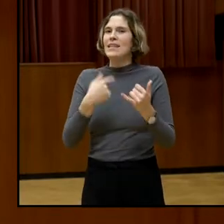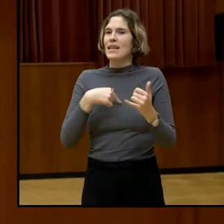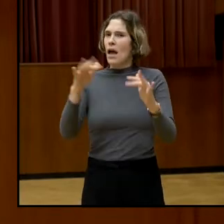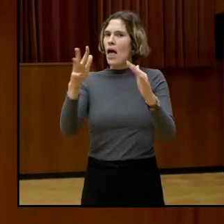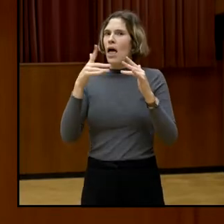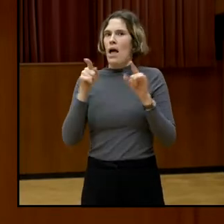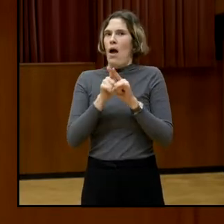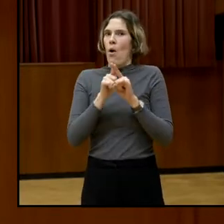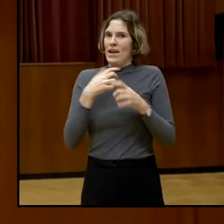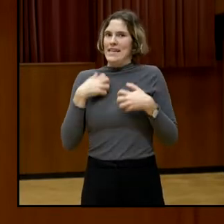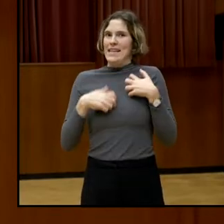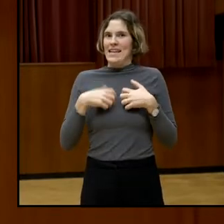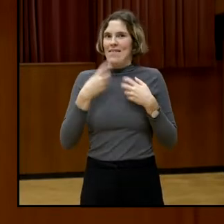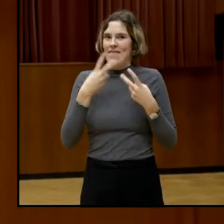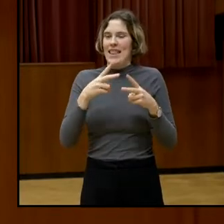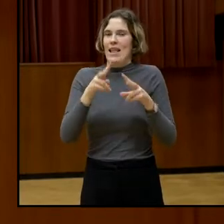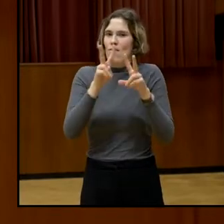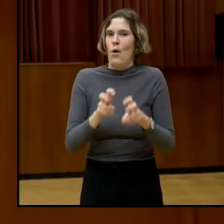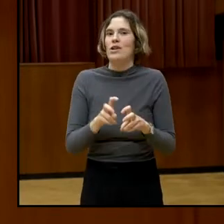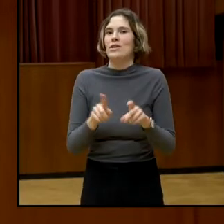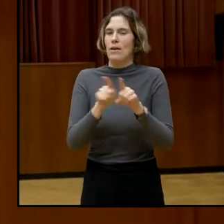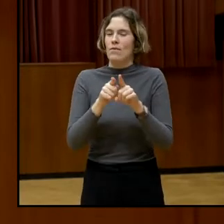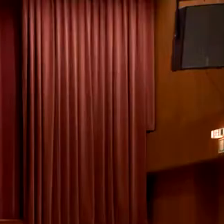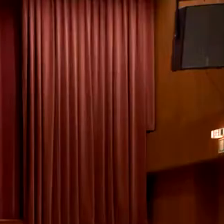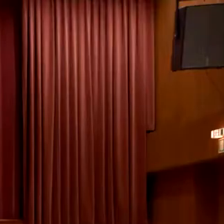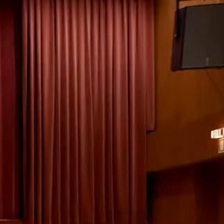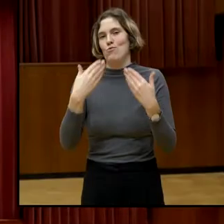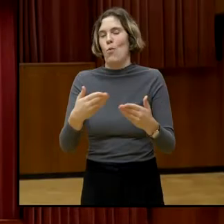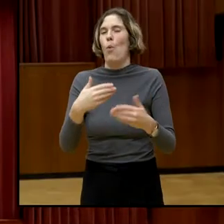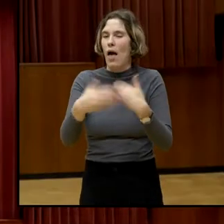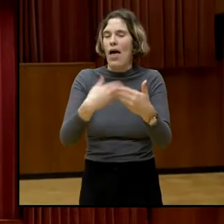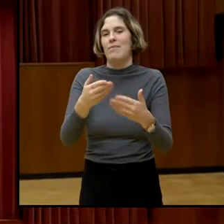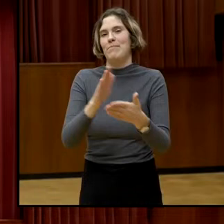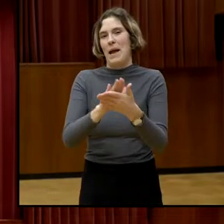Ja, danke schön Ihnen allen. Ich wünsche Ihnen einen schönen Abend.